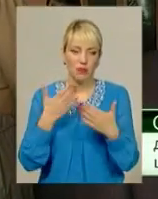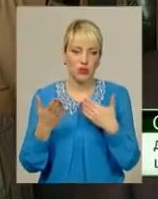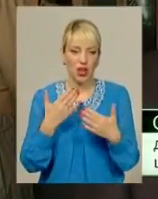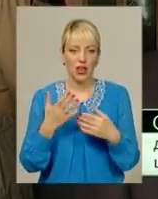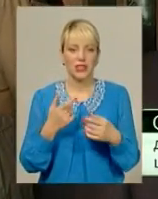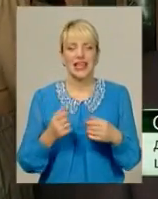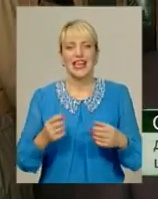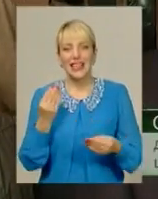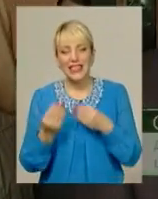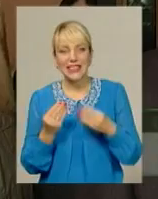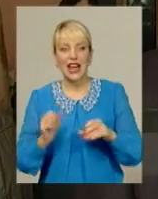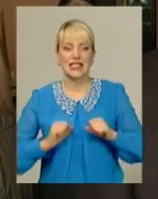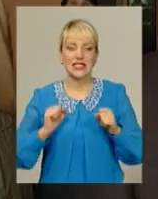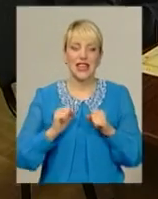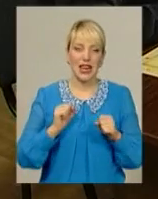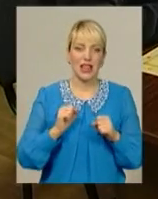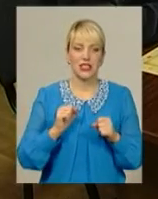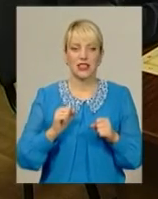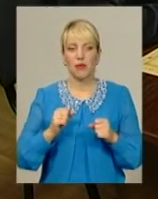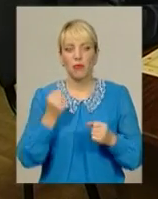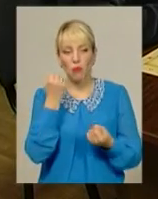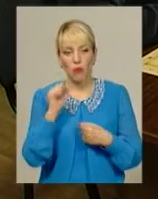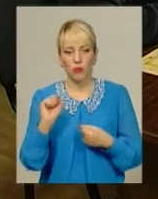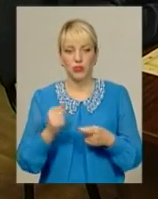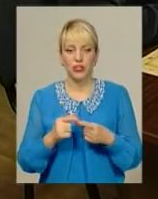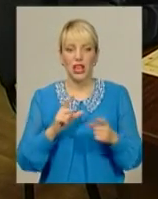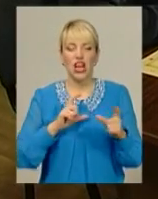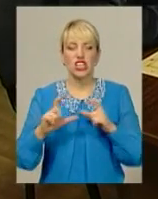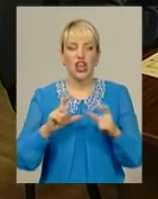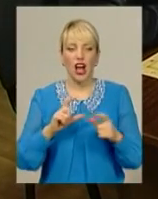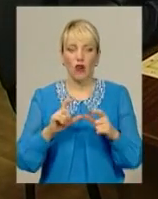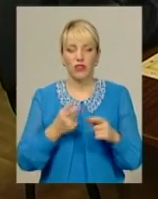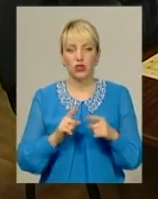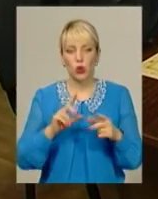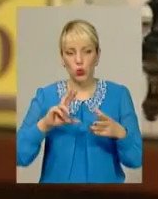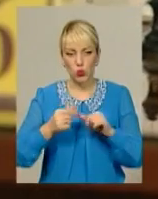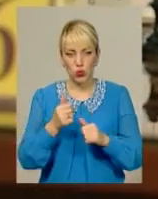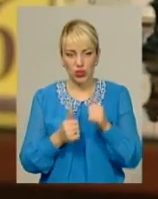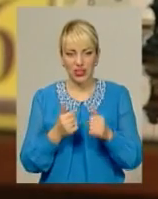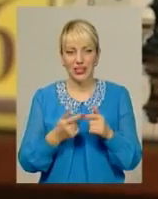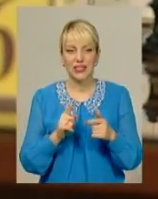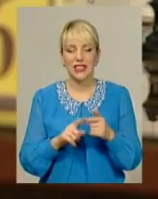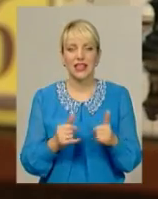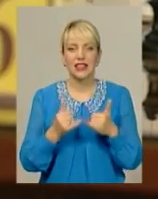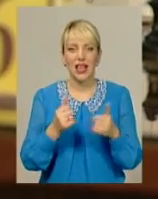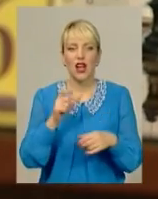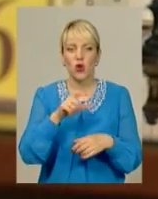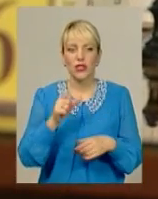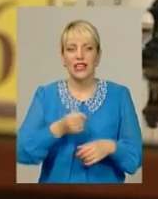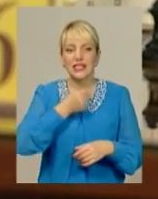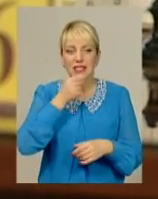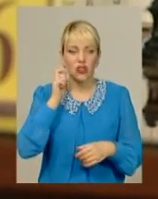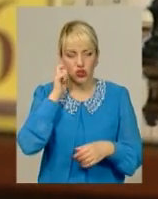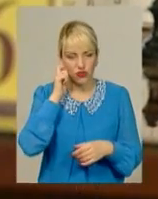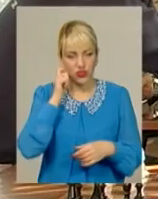грають і стараються друг у другу побідити. Шаховий турнір у Хмельницькому – один із низки змагань для людей старшого віку, розповіли в «Спорт для